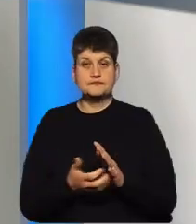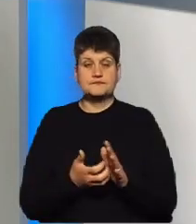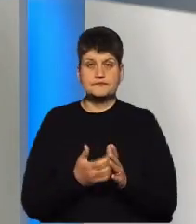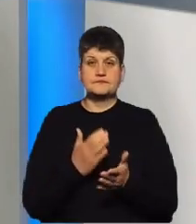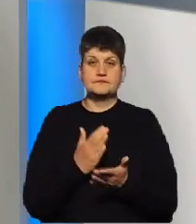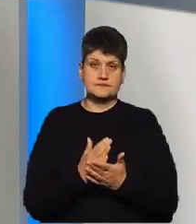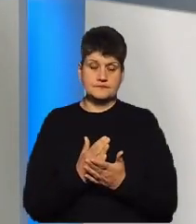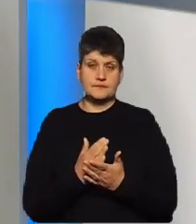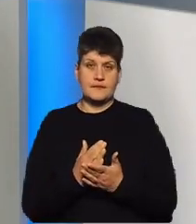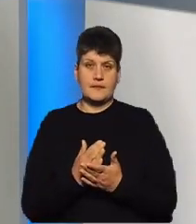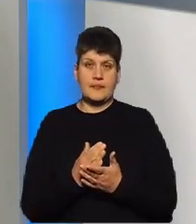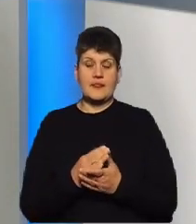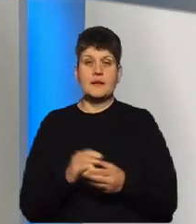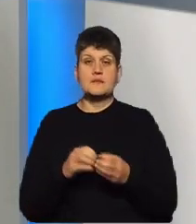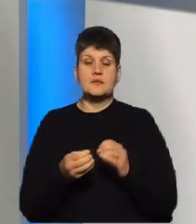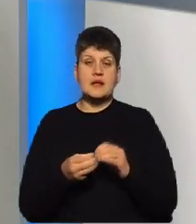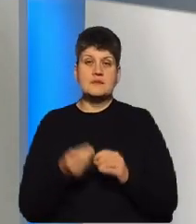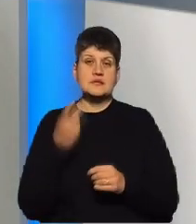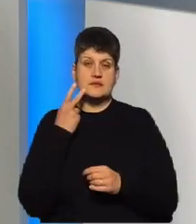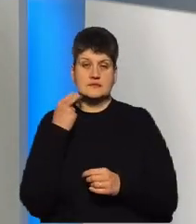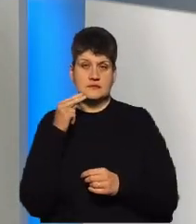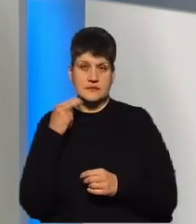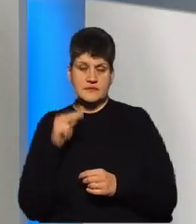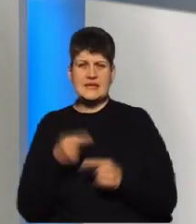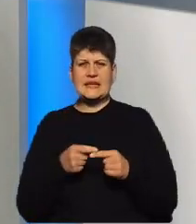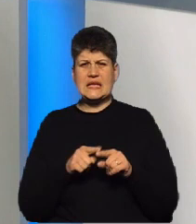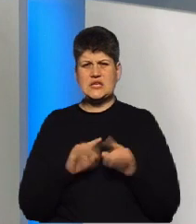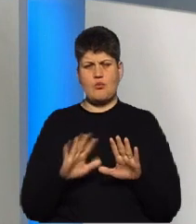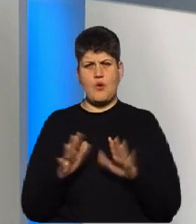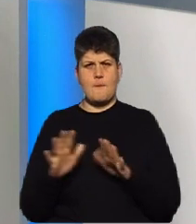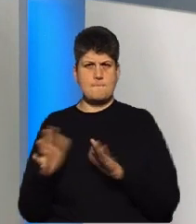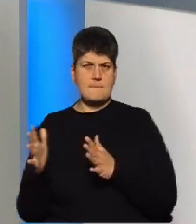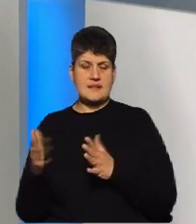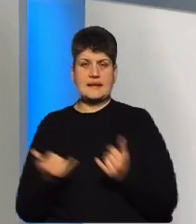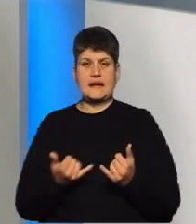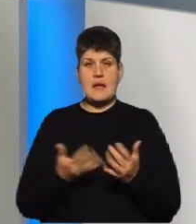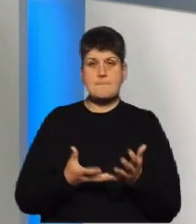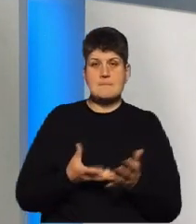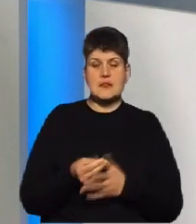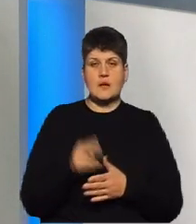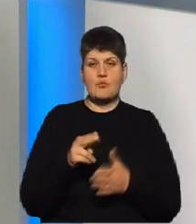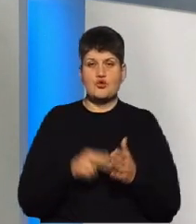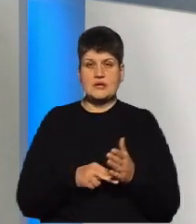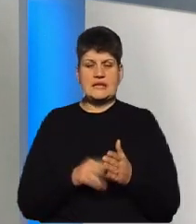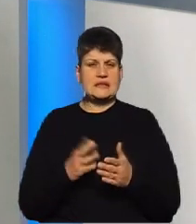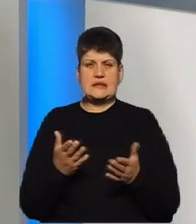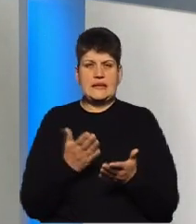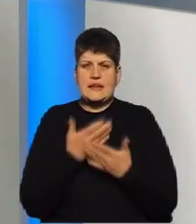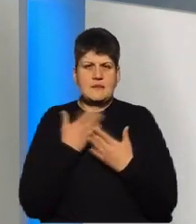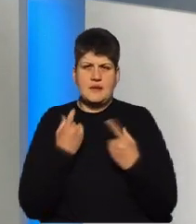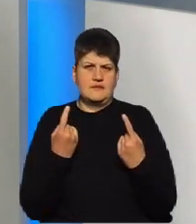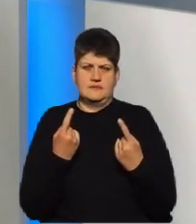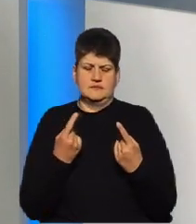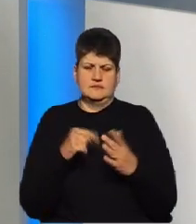вдосконалюються, скажімо так, це є технічні моменти, які для платника податку не відіграють суттєвої ролі,